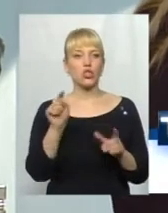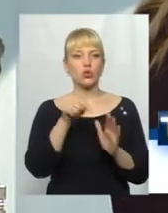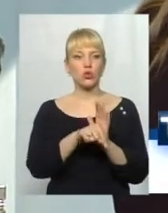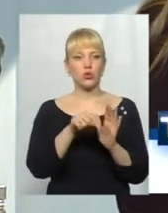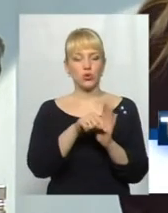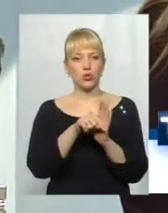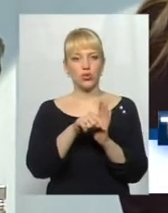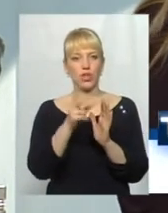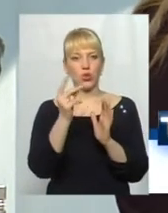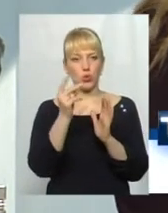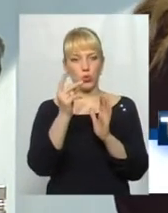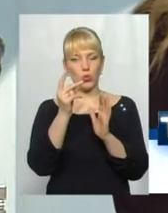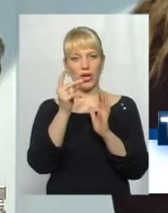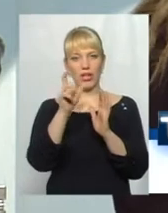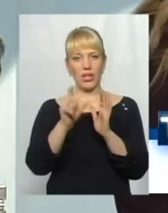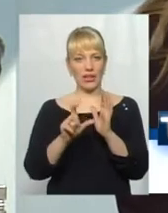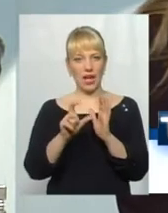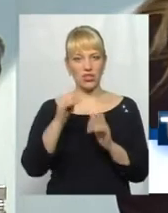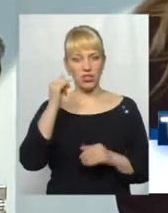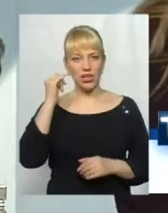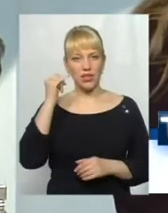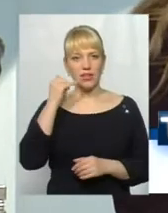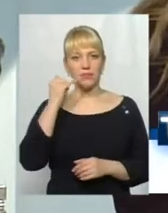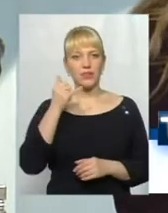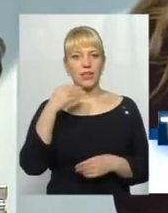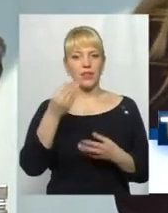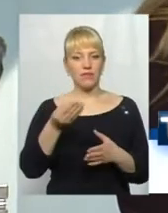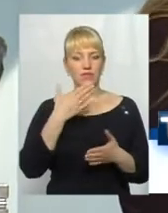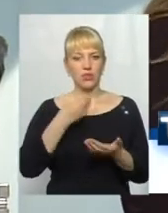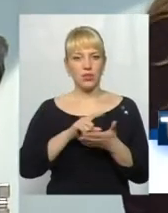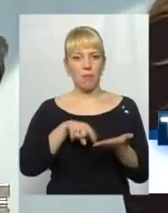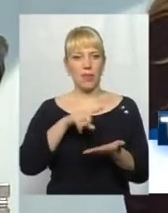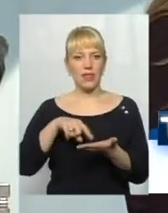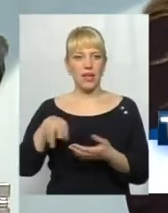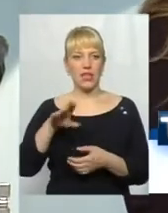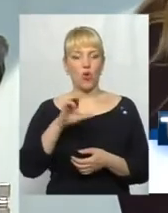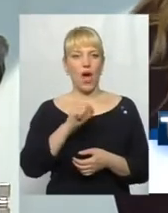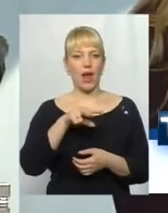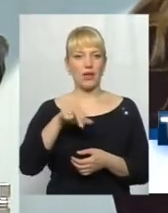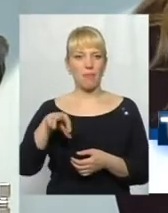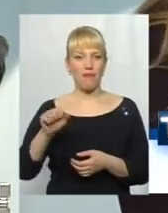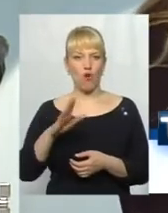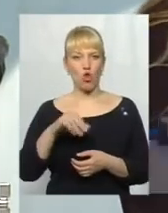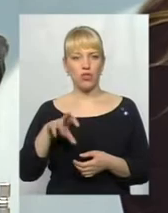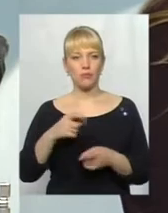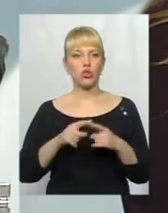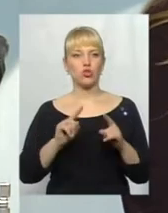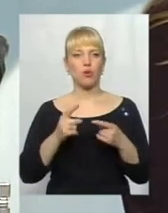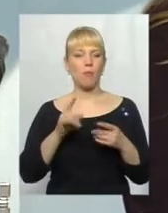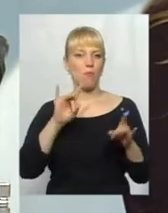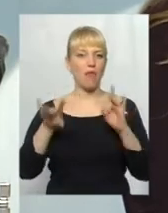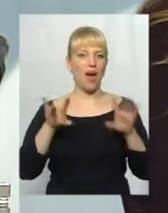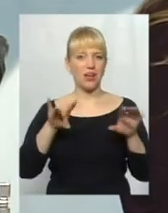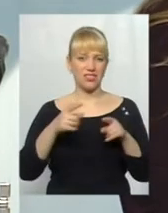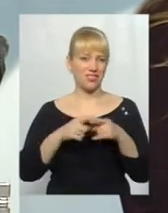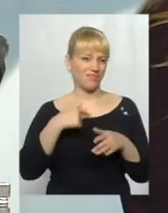коли другий глядач дав своє запитання до Аліна Володимировича, чому піариться. Я не вважаю, що